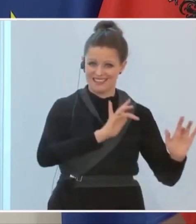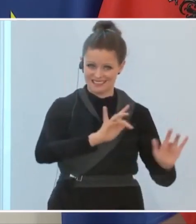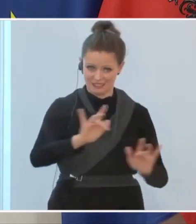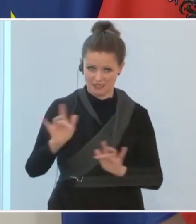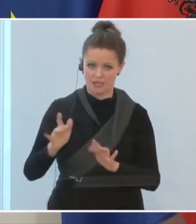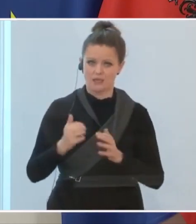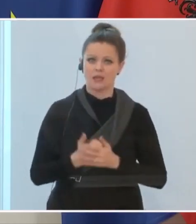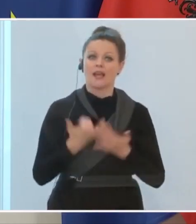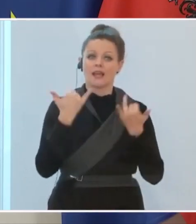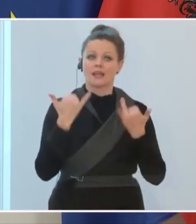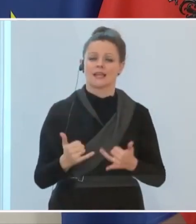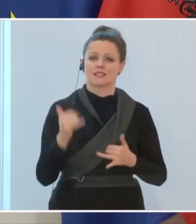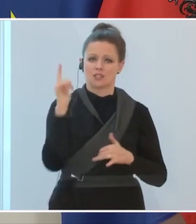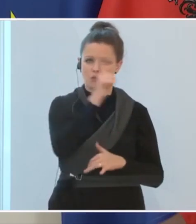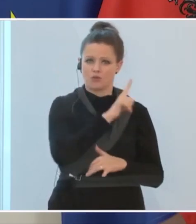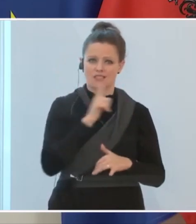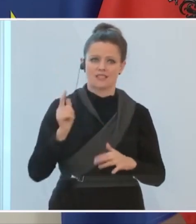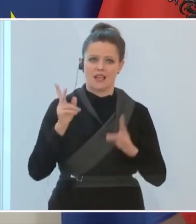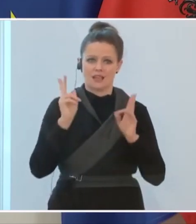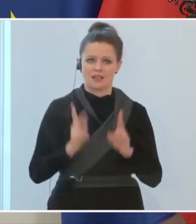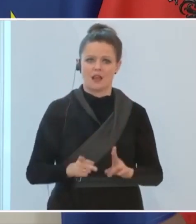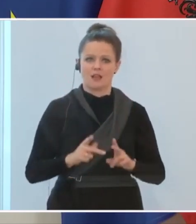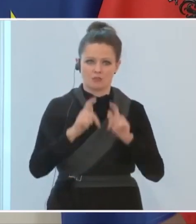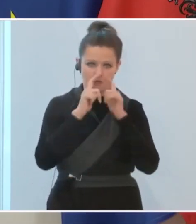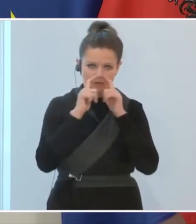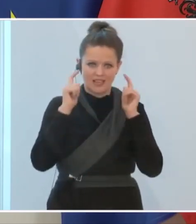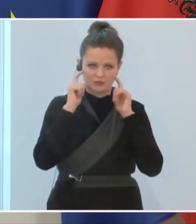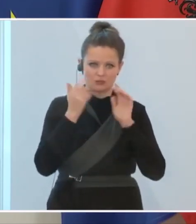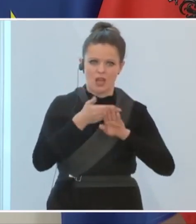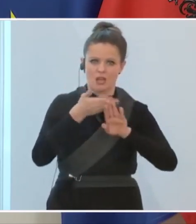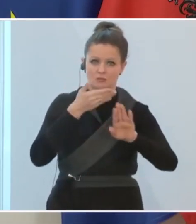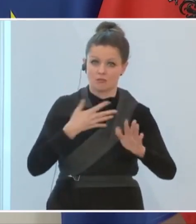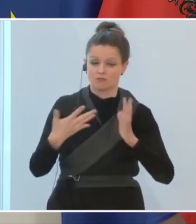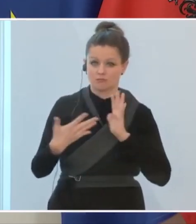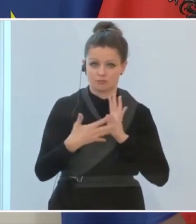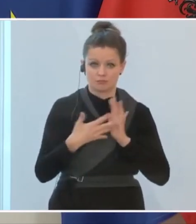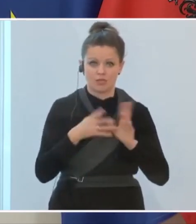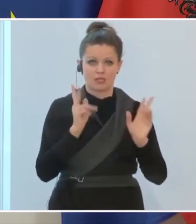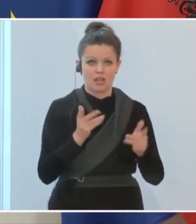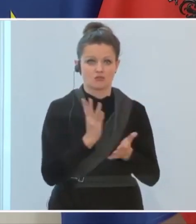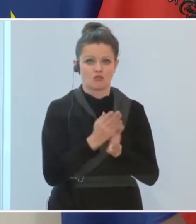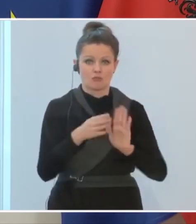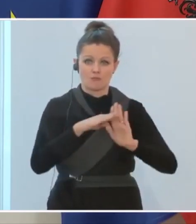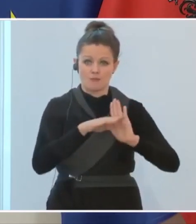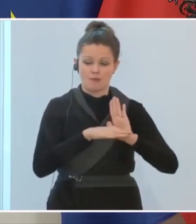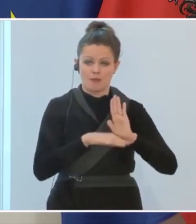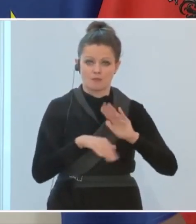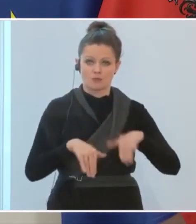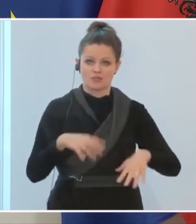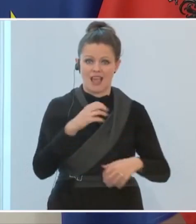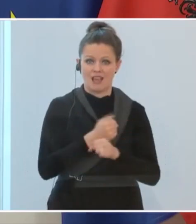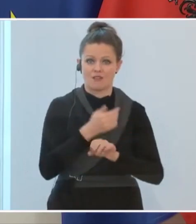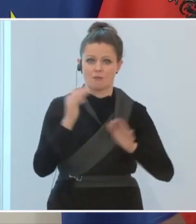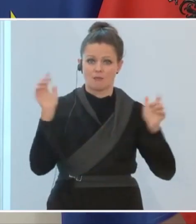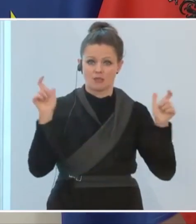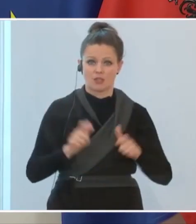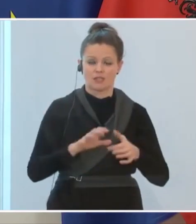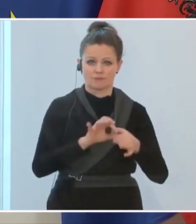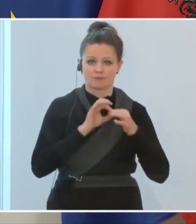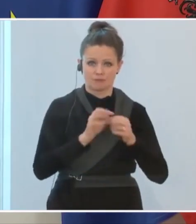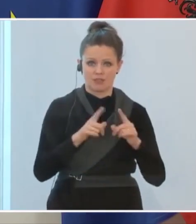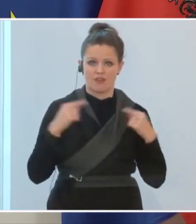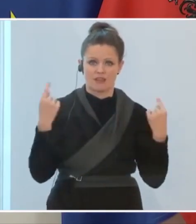kann jetzt ja schon Mund-Nasen-Schutz-Abstand halten, kontrollieren. Die Auflagen, von denen gesprochen worden ist, wie Beschränkungen in der Frage der